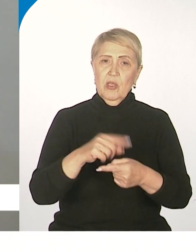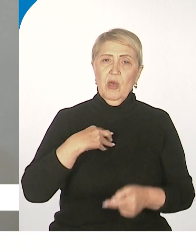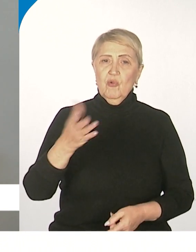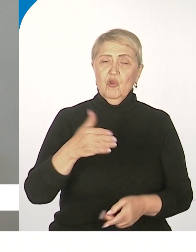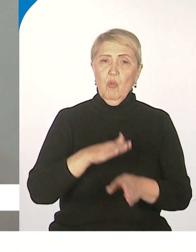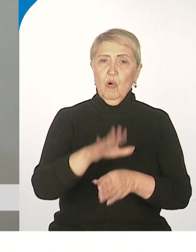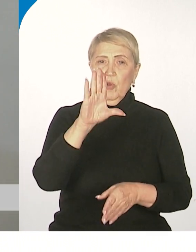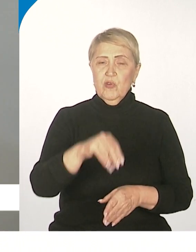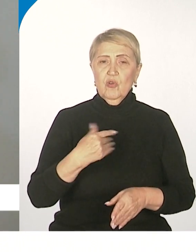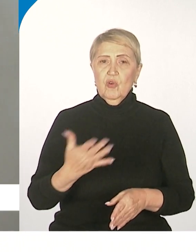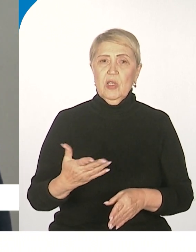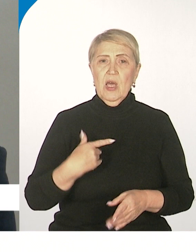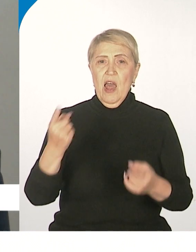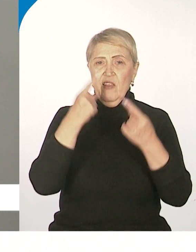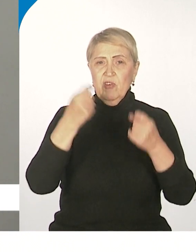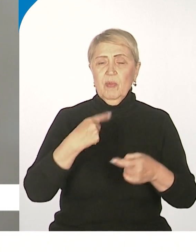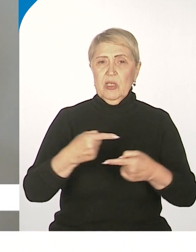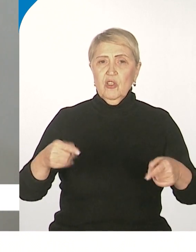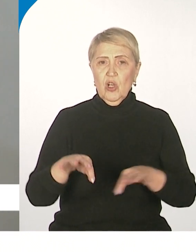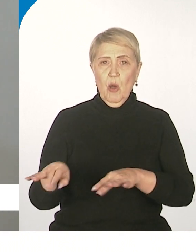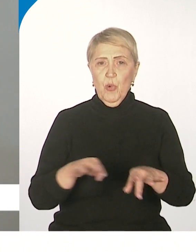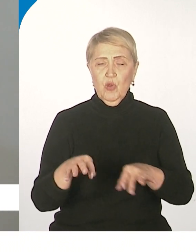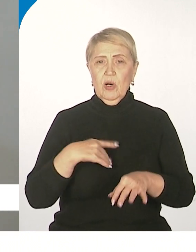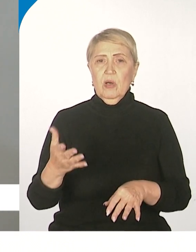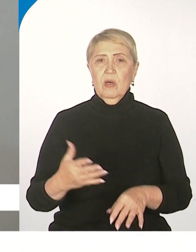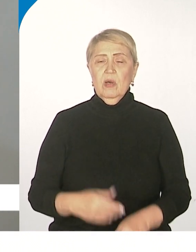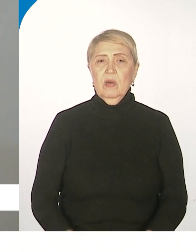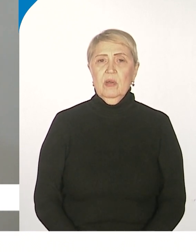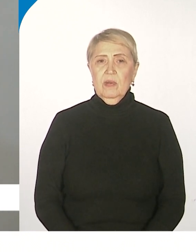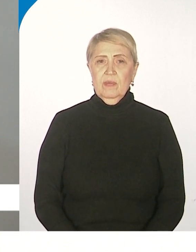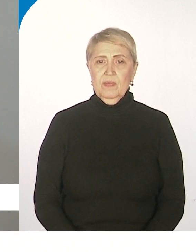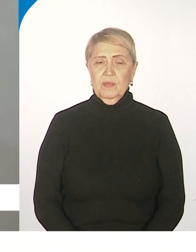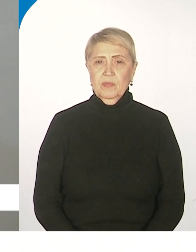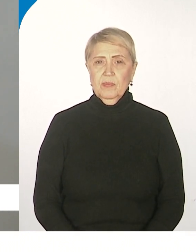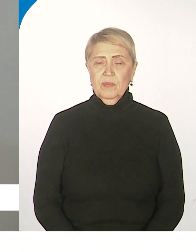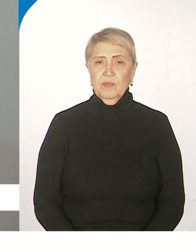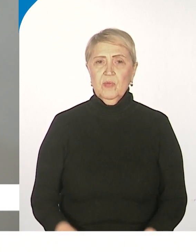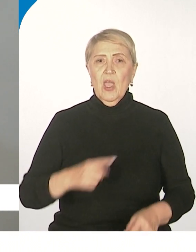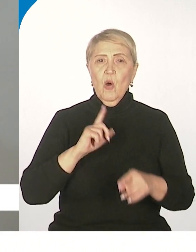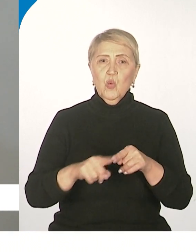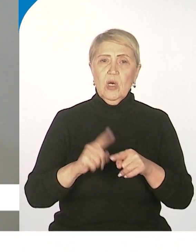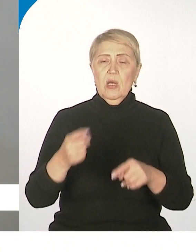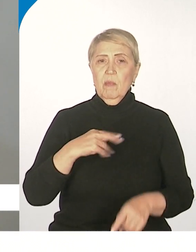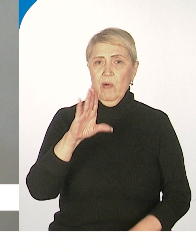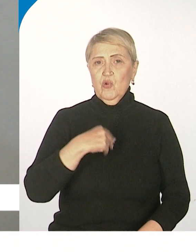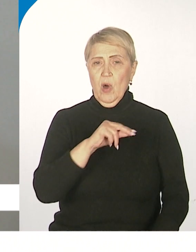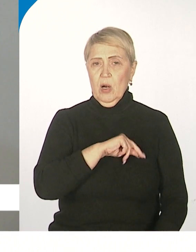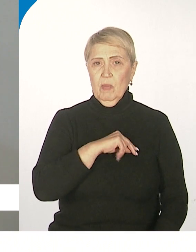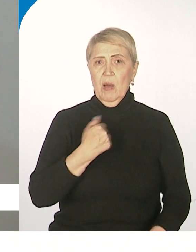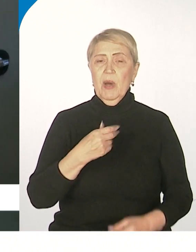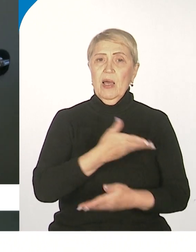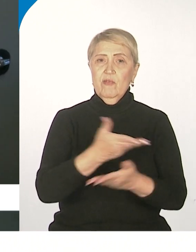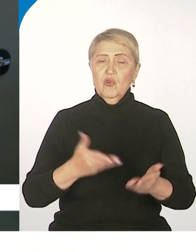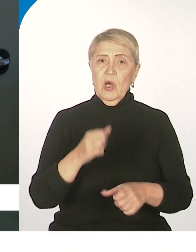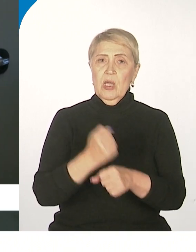меняем средства информационно-компьютерных технологических, мы меняем каналы связи, ускоряем работу. Мы делаем свою работу